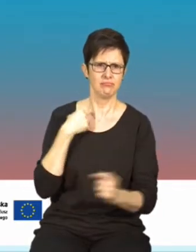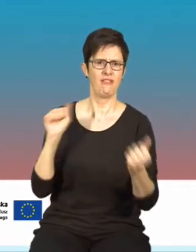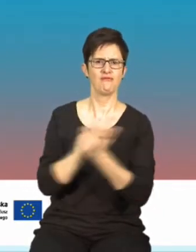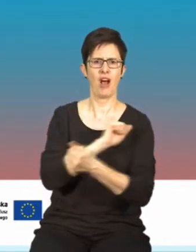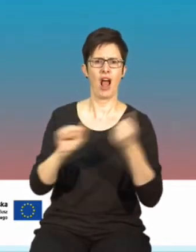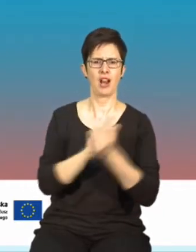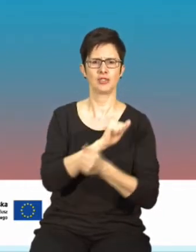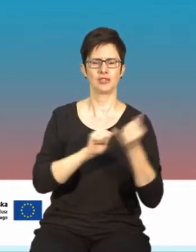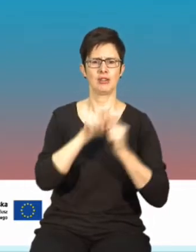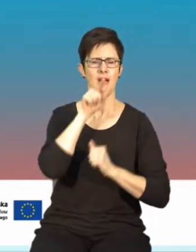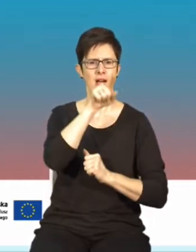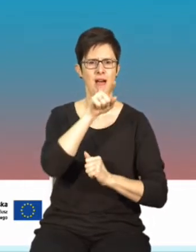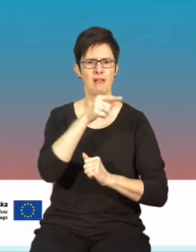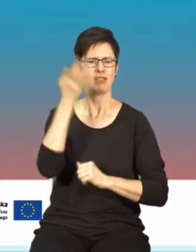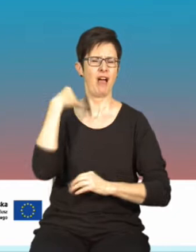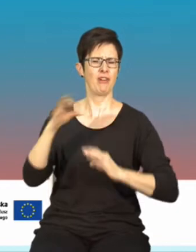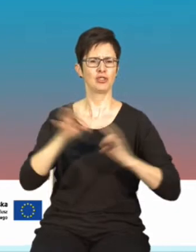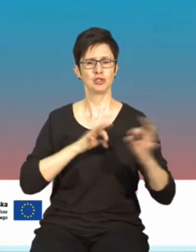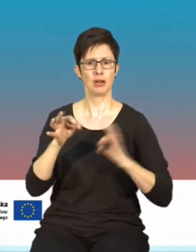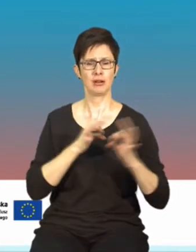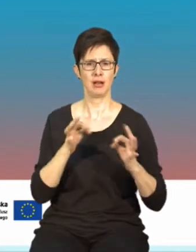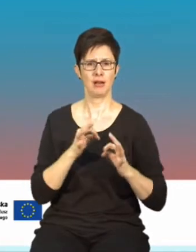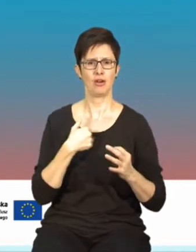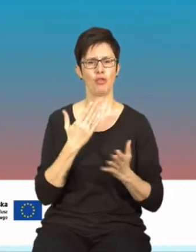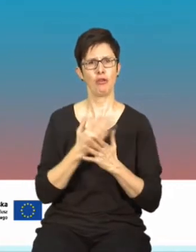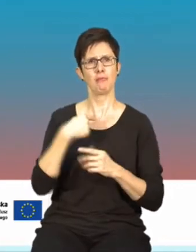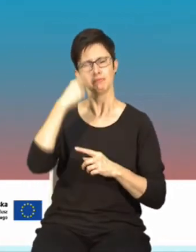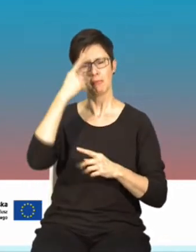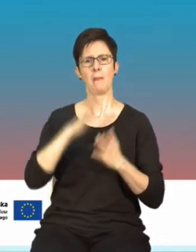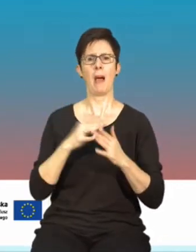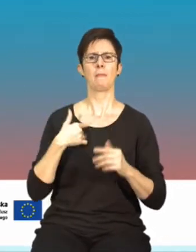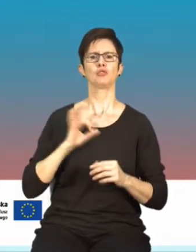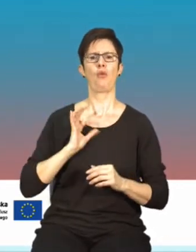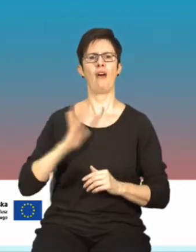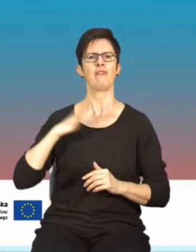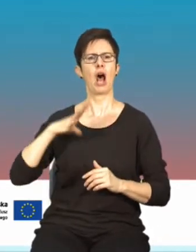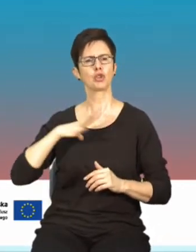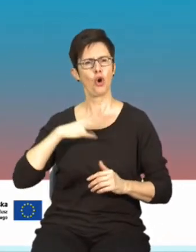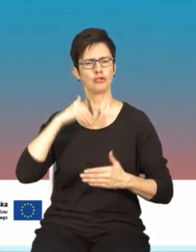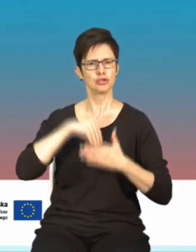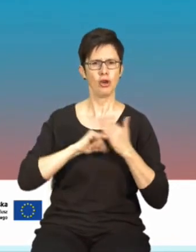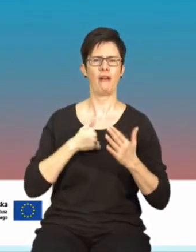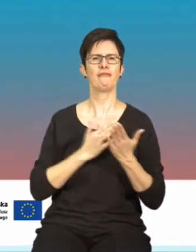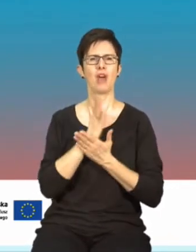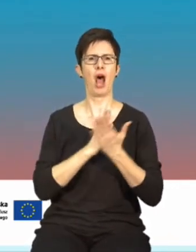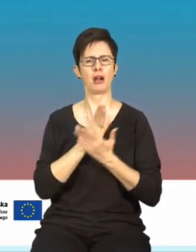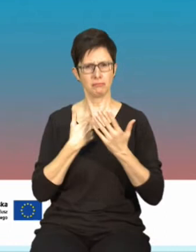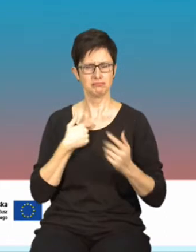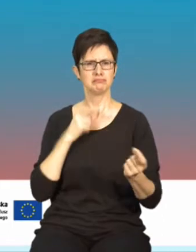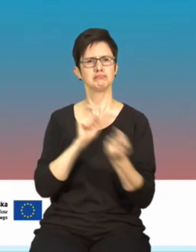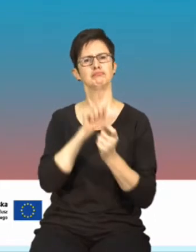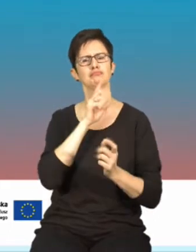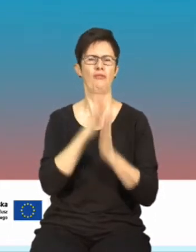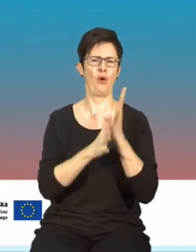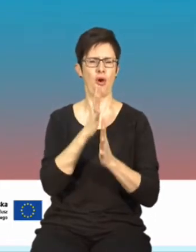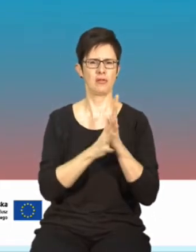tylko w oparciu o jakieś tam wartości i wiarę. I stąd też